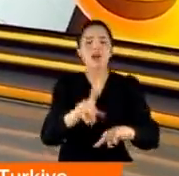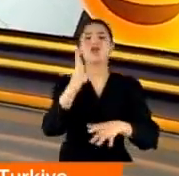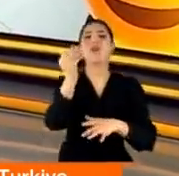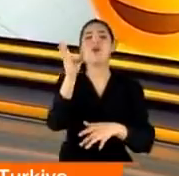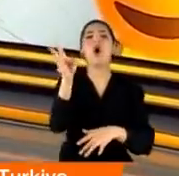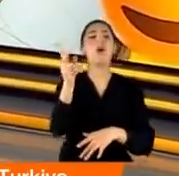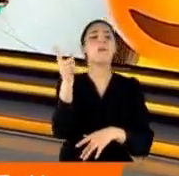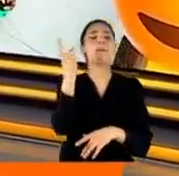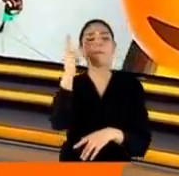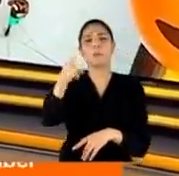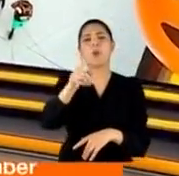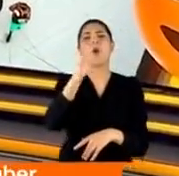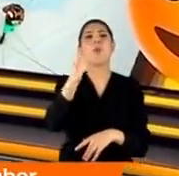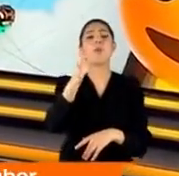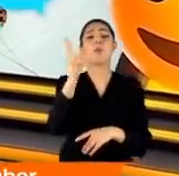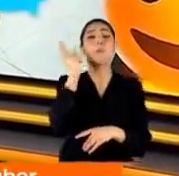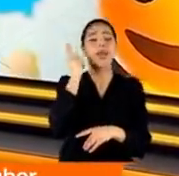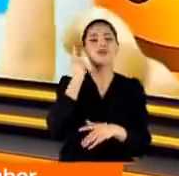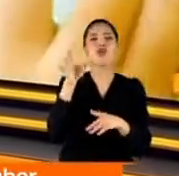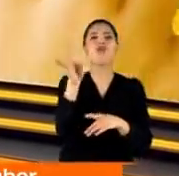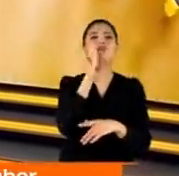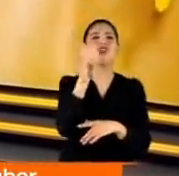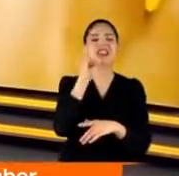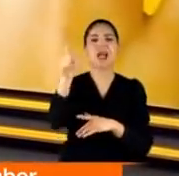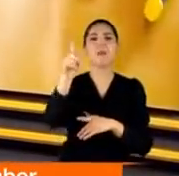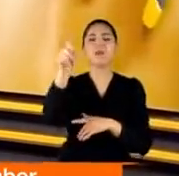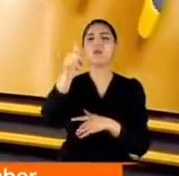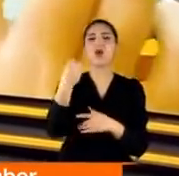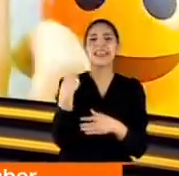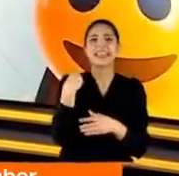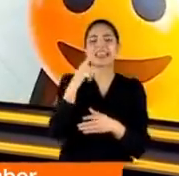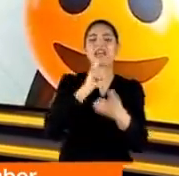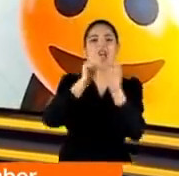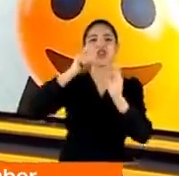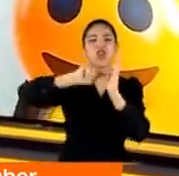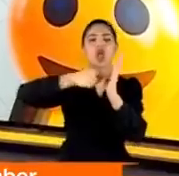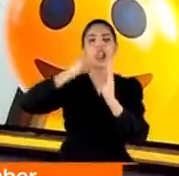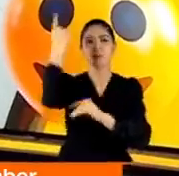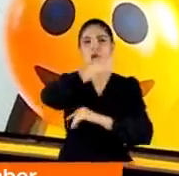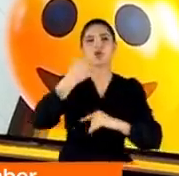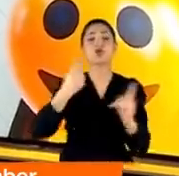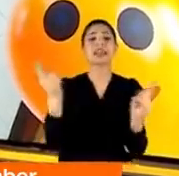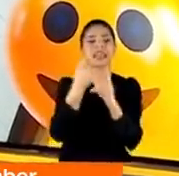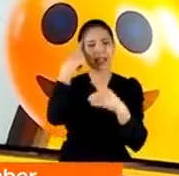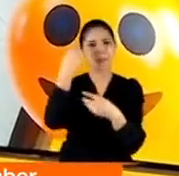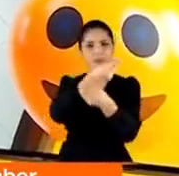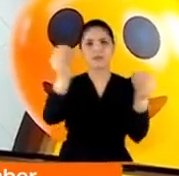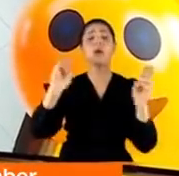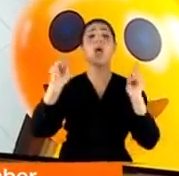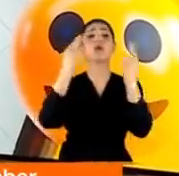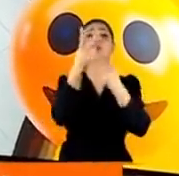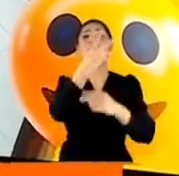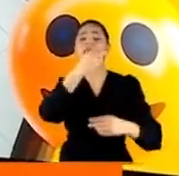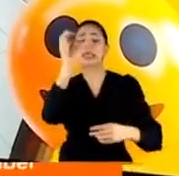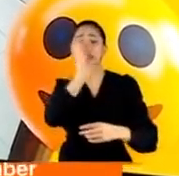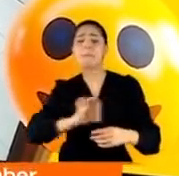çok popüler olan bir mesajlaşma anı. WhatsApp'ın kullanıcılarına dayattığı yeni güvenlik sözleşmesi. Özetlemek gerekirse dünya çapında 2